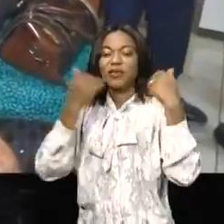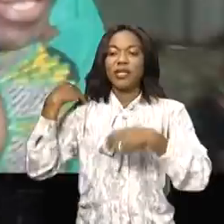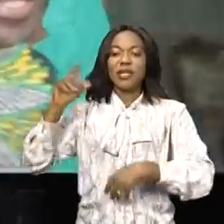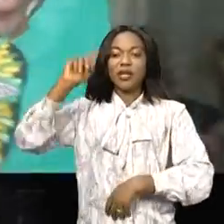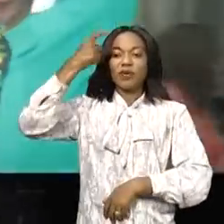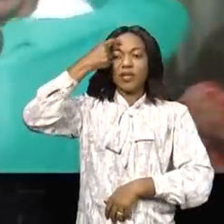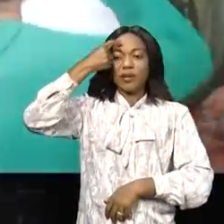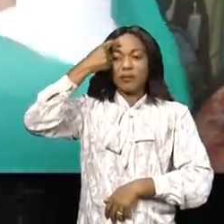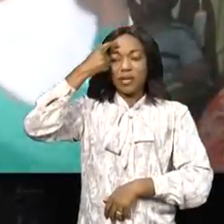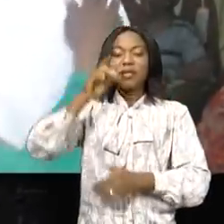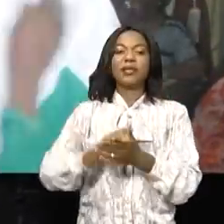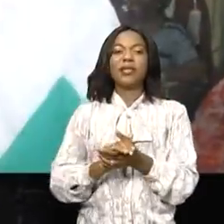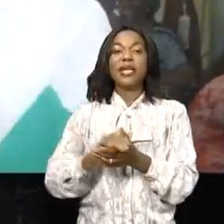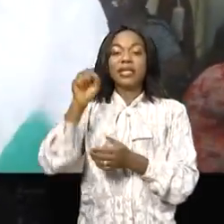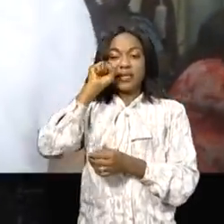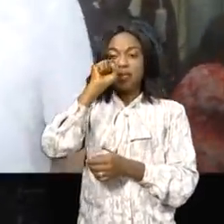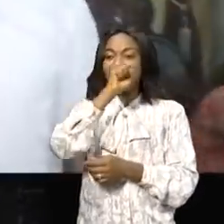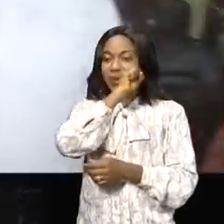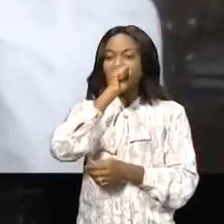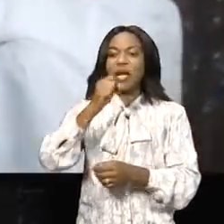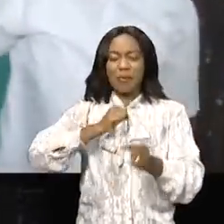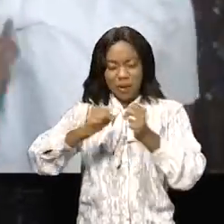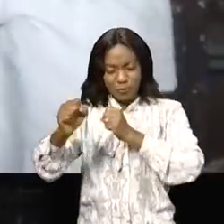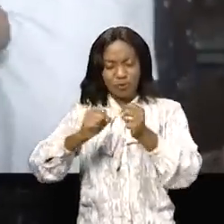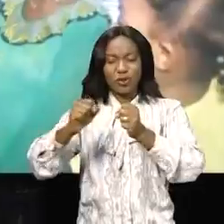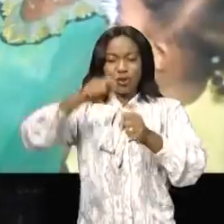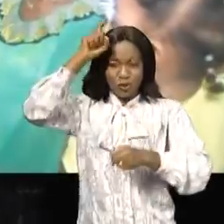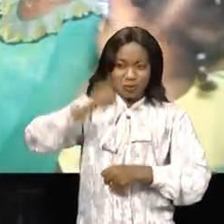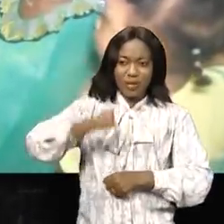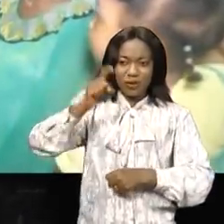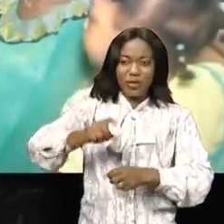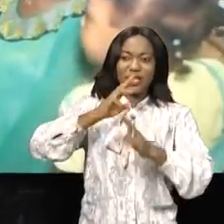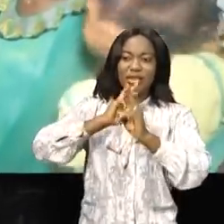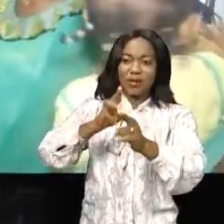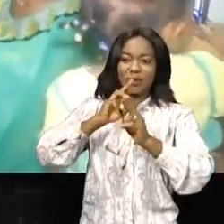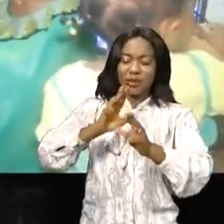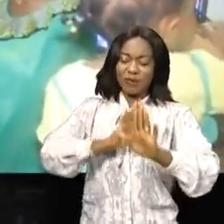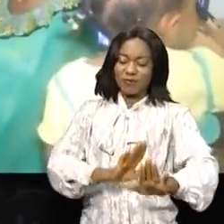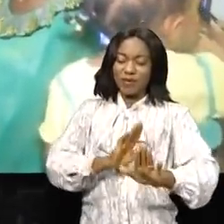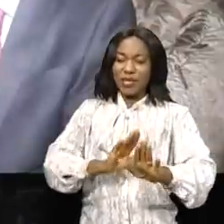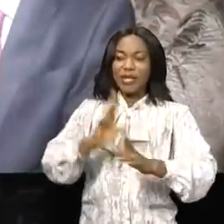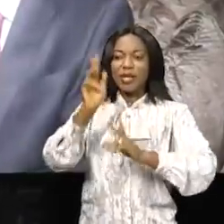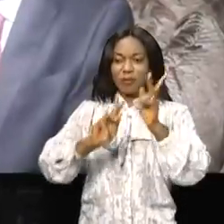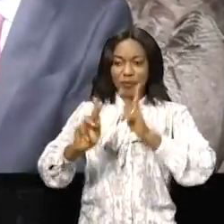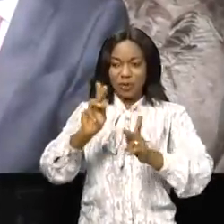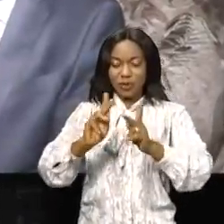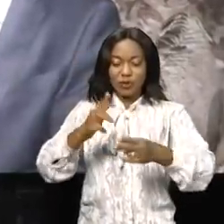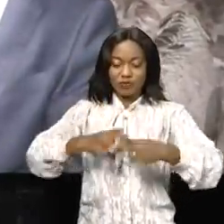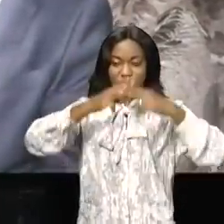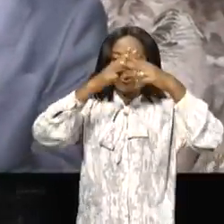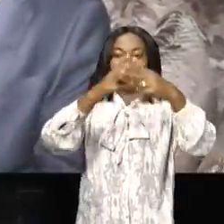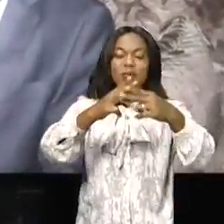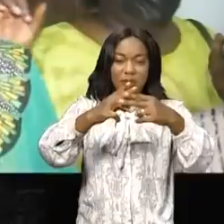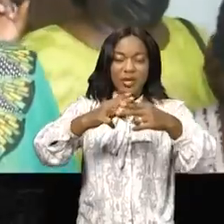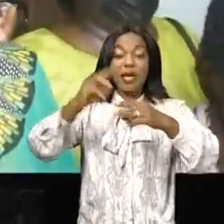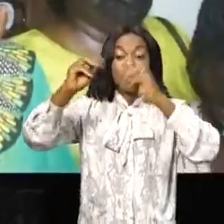gouvernement s'en mal au condé dit des guerriers et dans l'obligation de répondre aux attentes de la population. Nommé ministre d